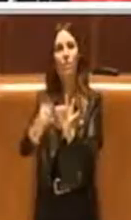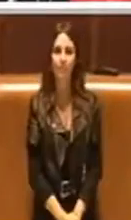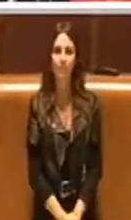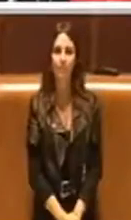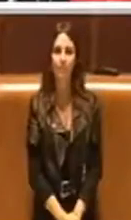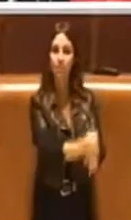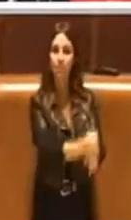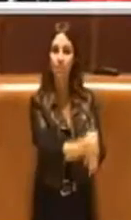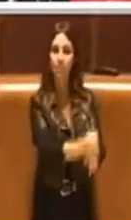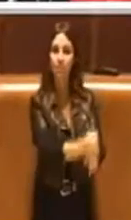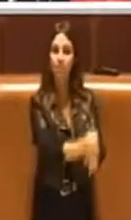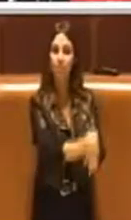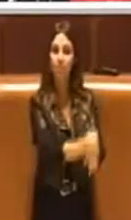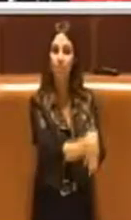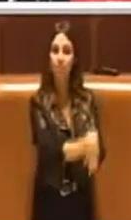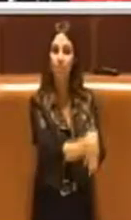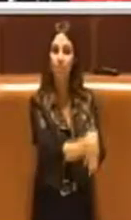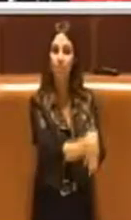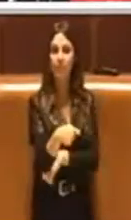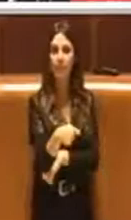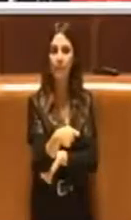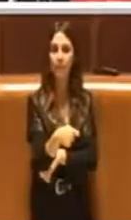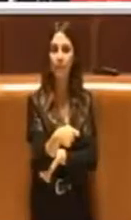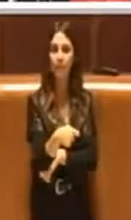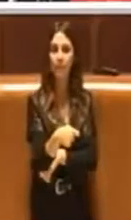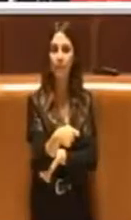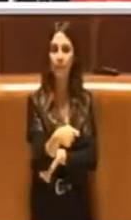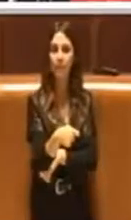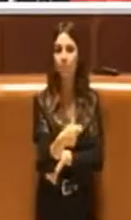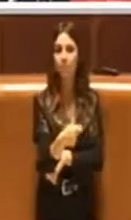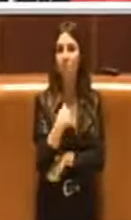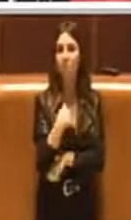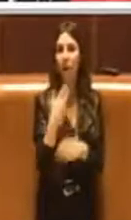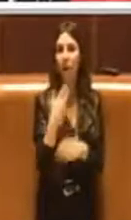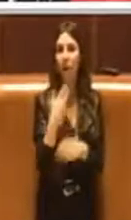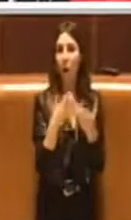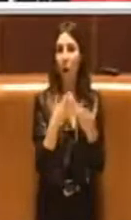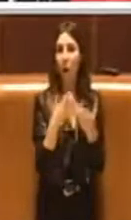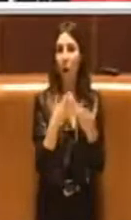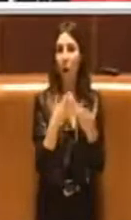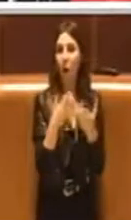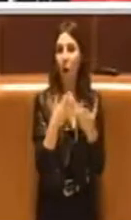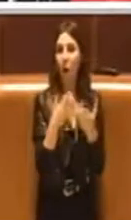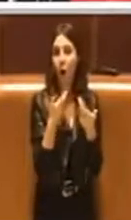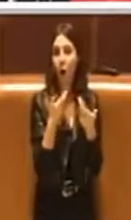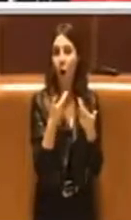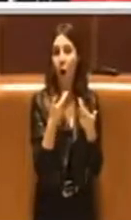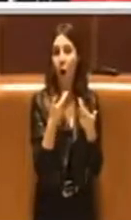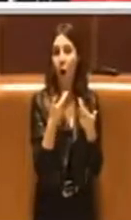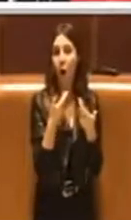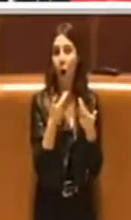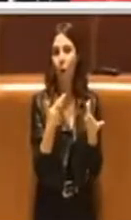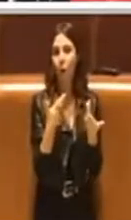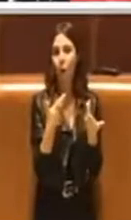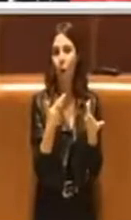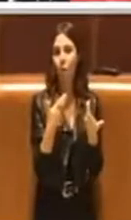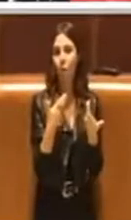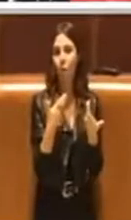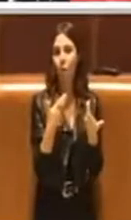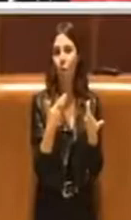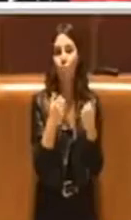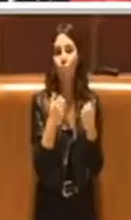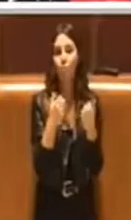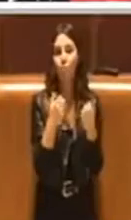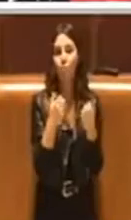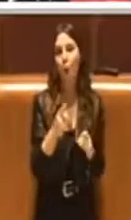Grazie Presidente, sono contento di essere arrivato in tempo per poter